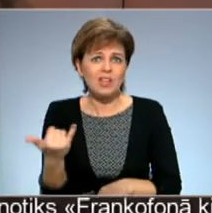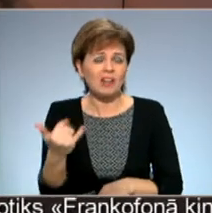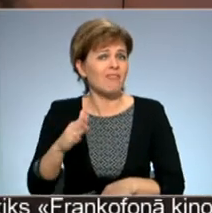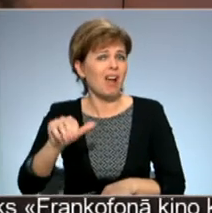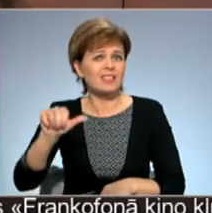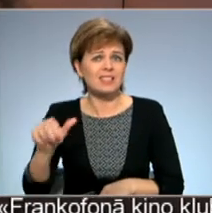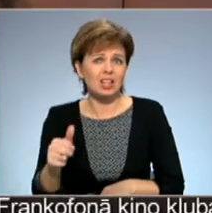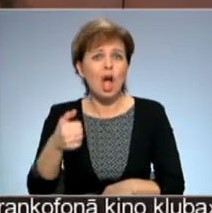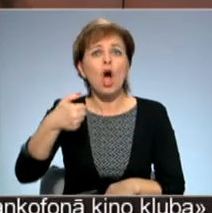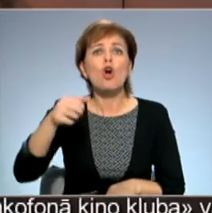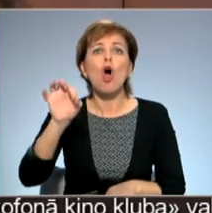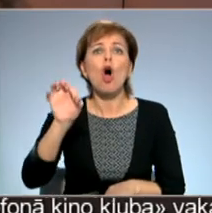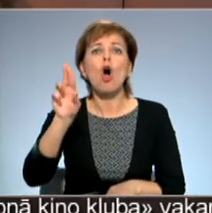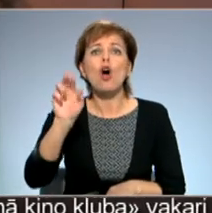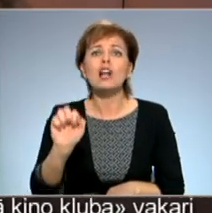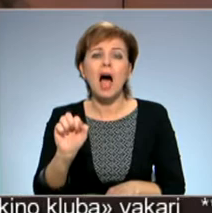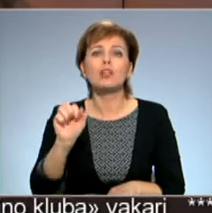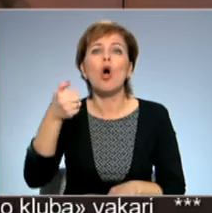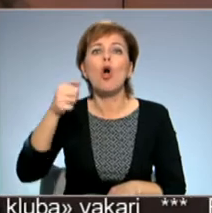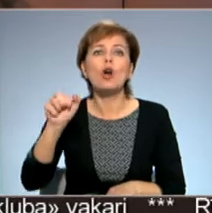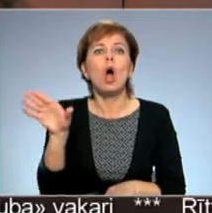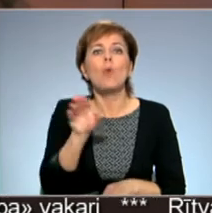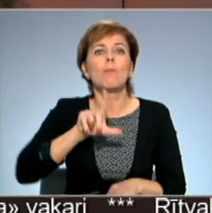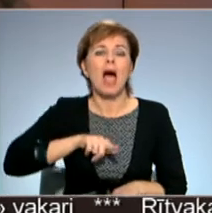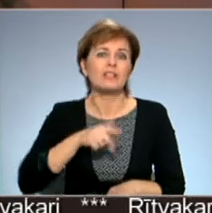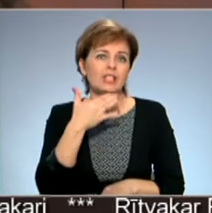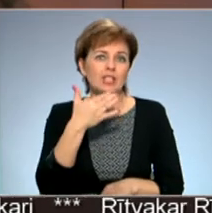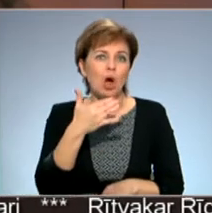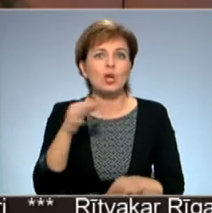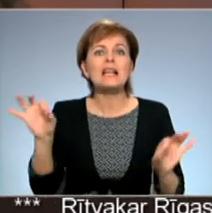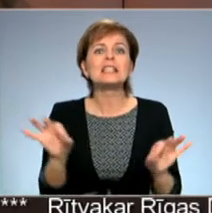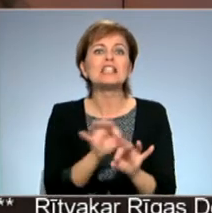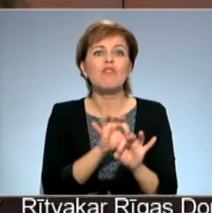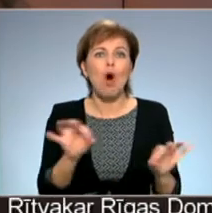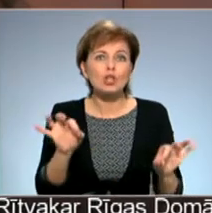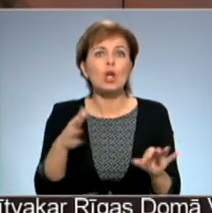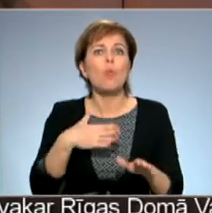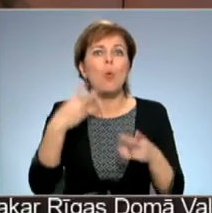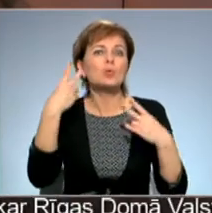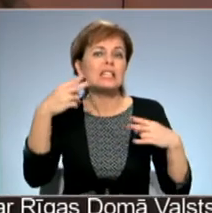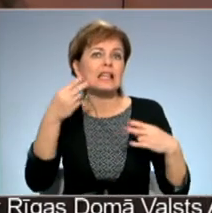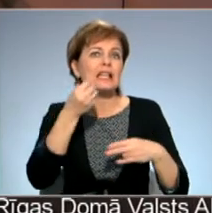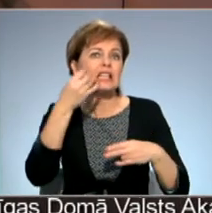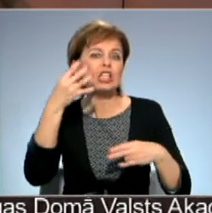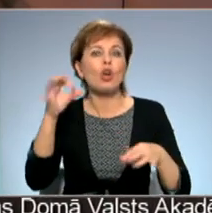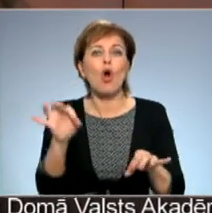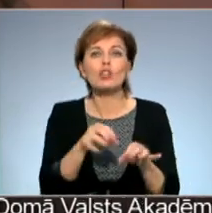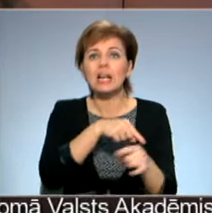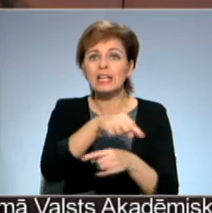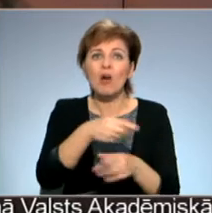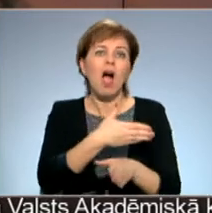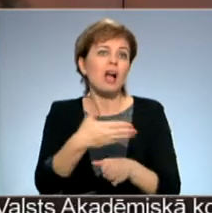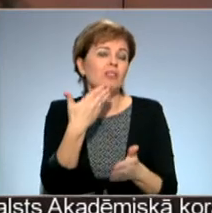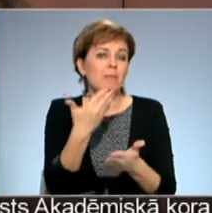stilīga. Goran Gora kopā ar Latvijas Nacionālo simfoniskorķēs trim mūsdienīgā, izglītojošā koncertsiklā ir gatavi jums pierādīt pilnīgi pretējumu.